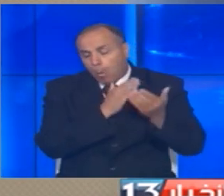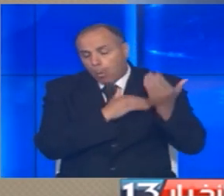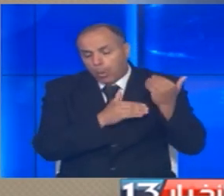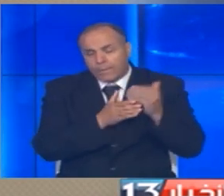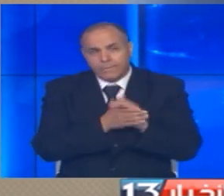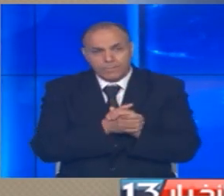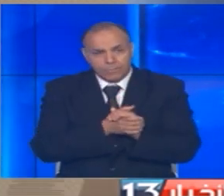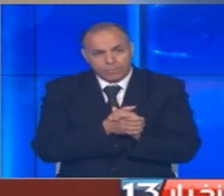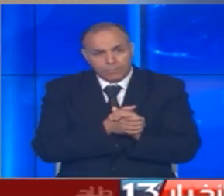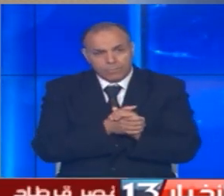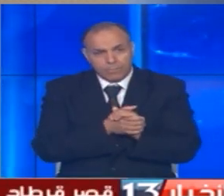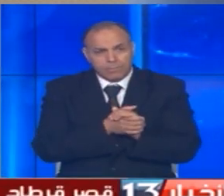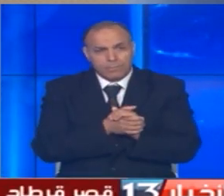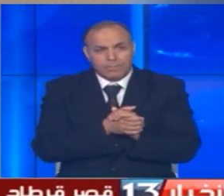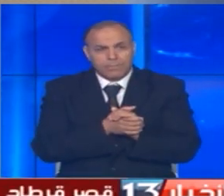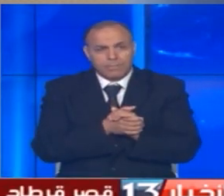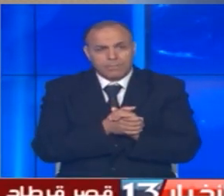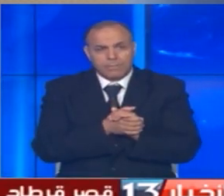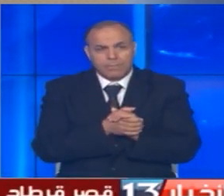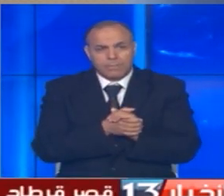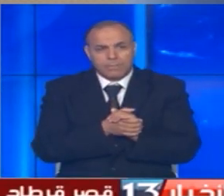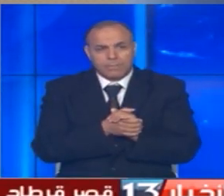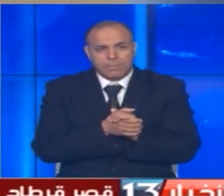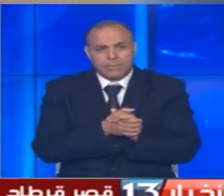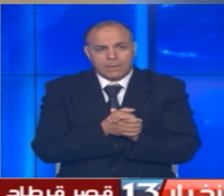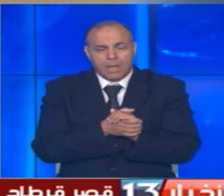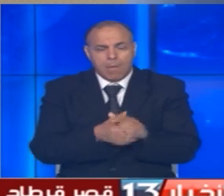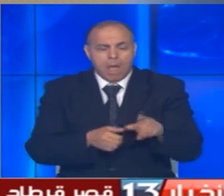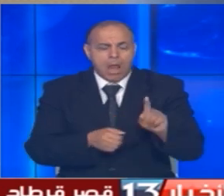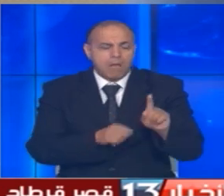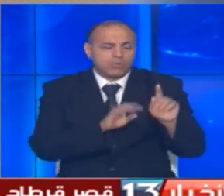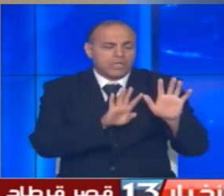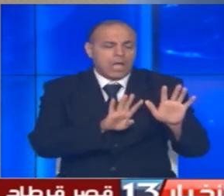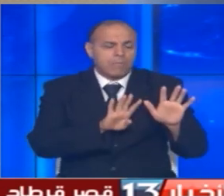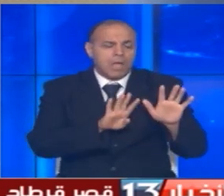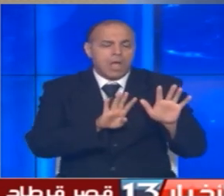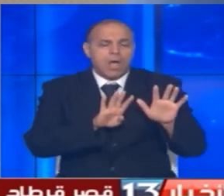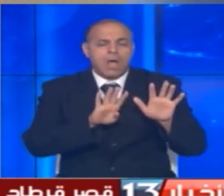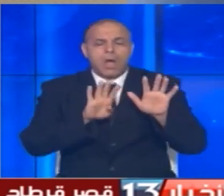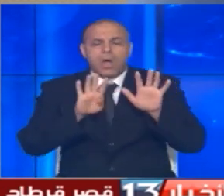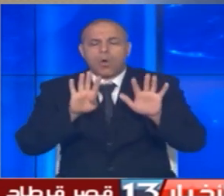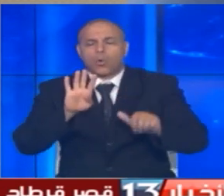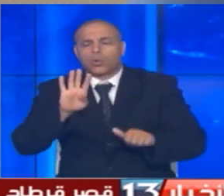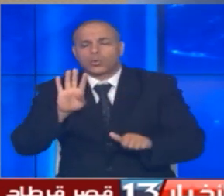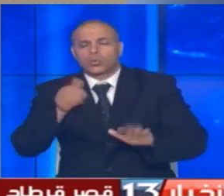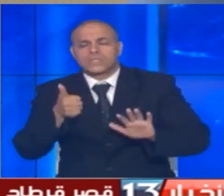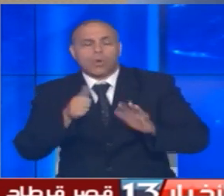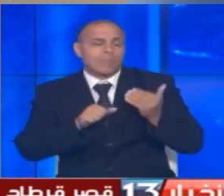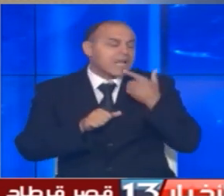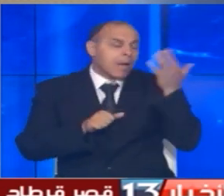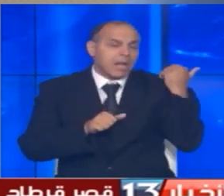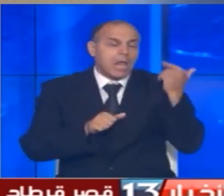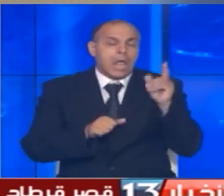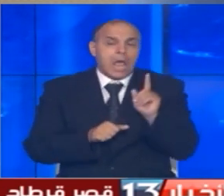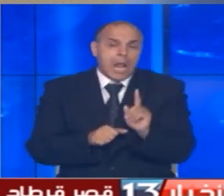عام 56 في 13 أموة عام 52 لكن